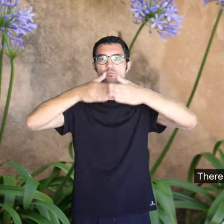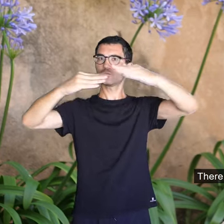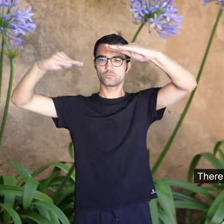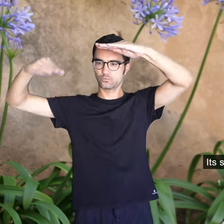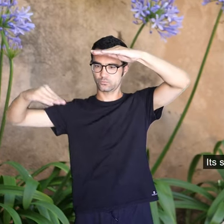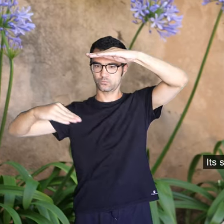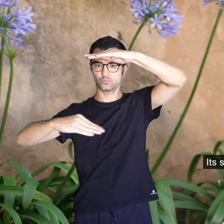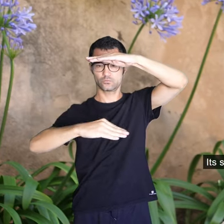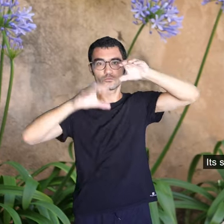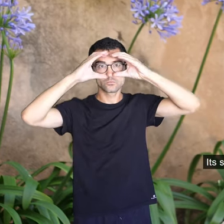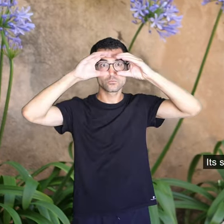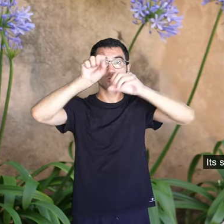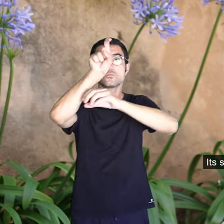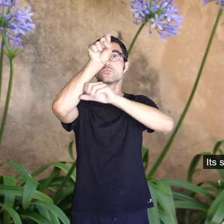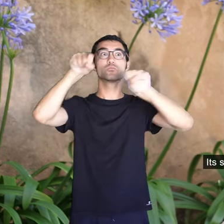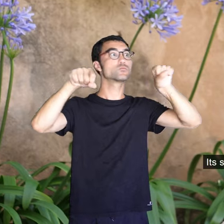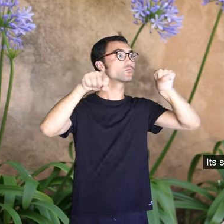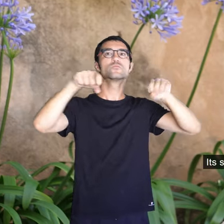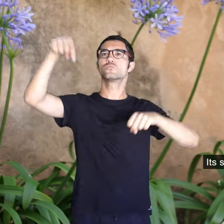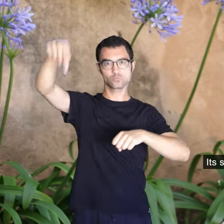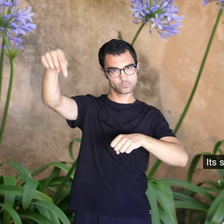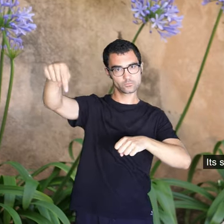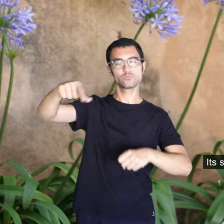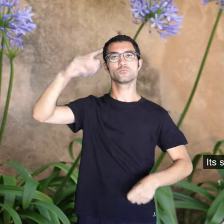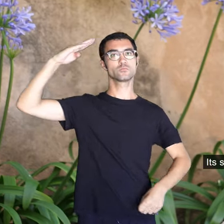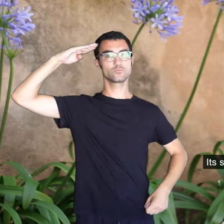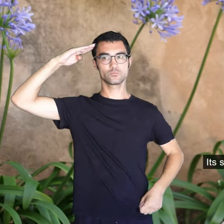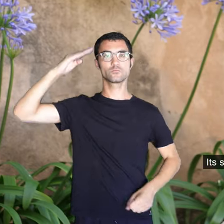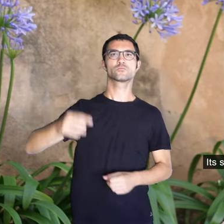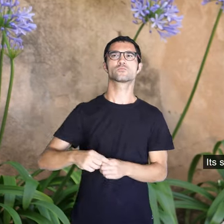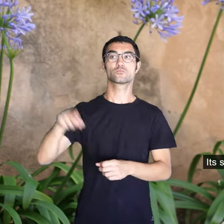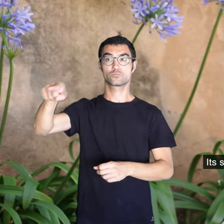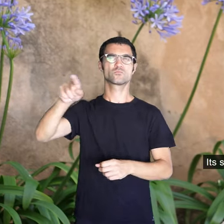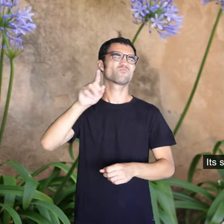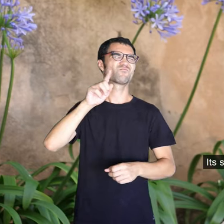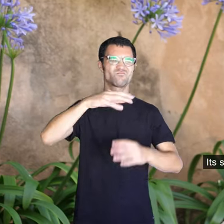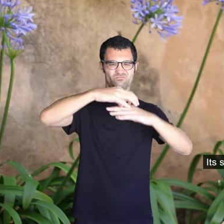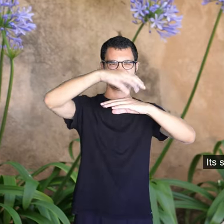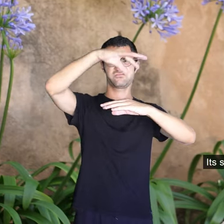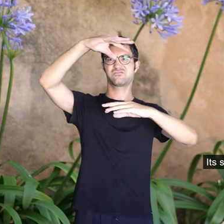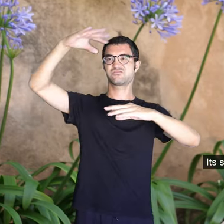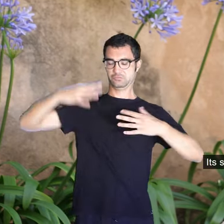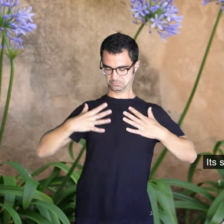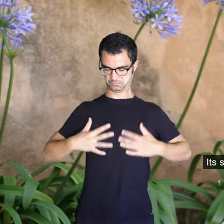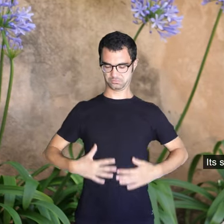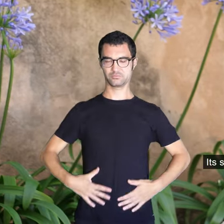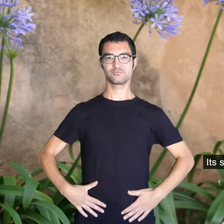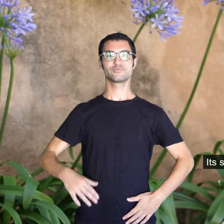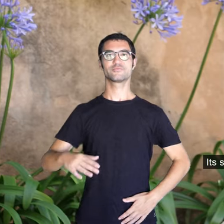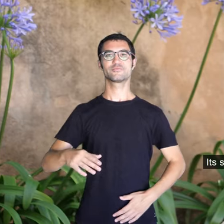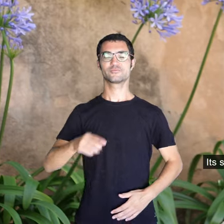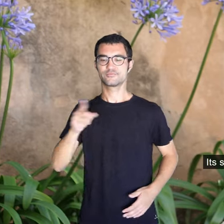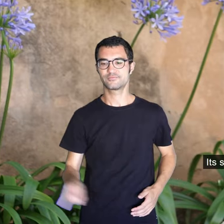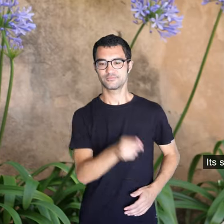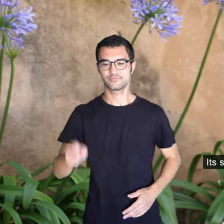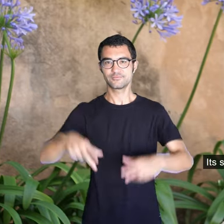que no sé que d'això anava, però mos embrotava la roba negra. de sap de fum